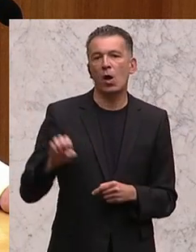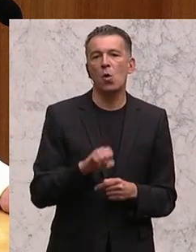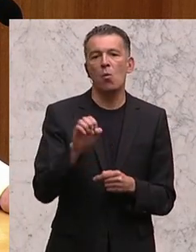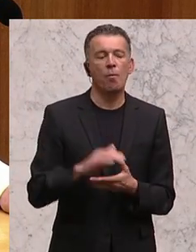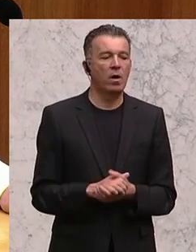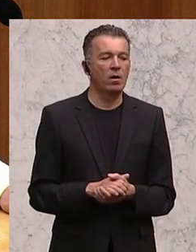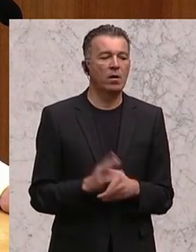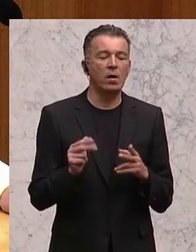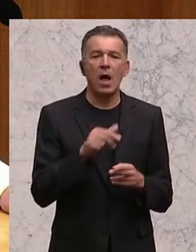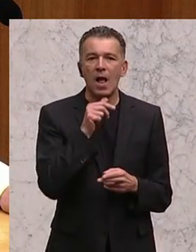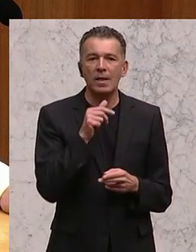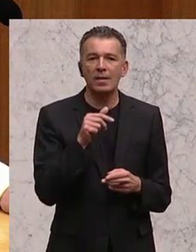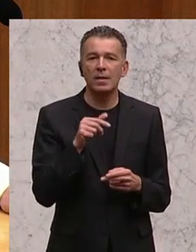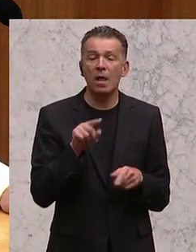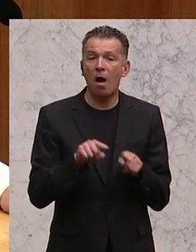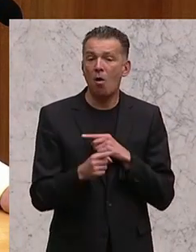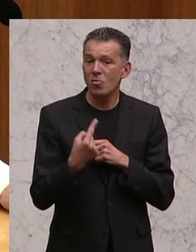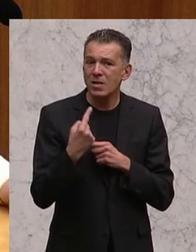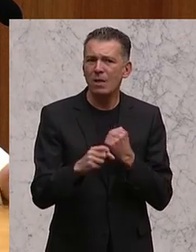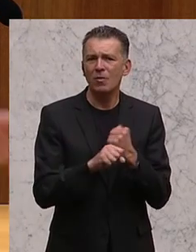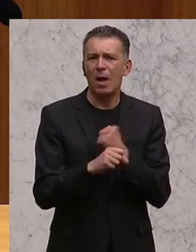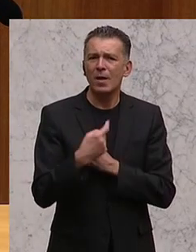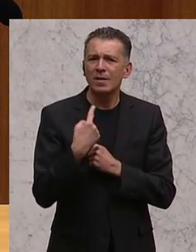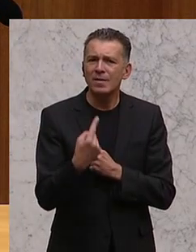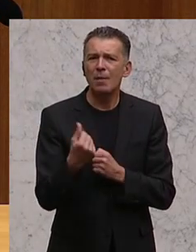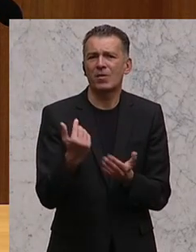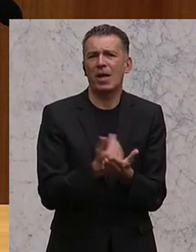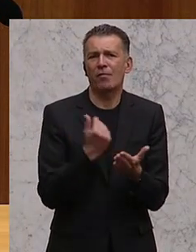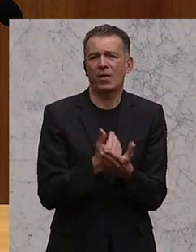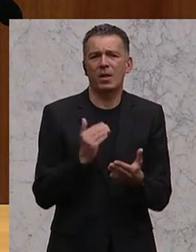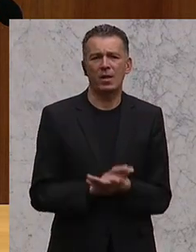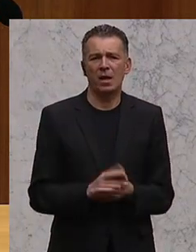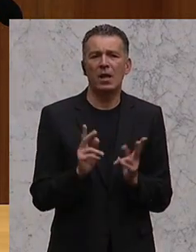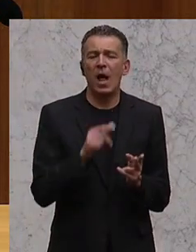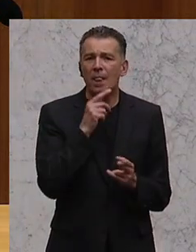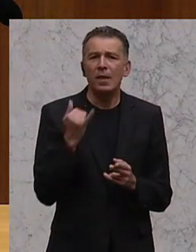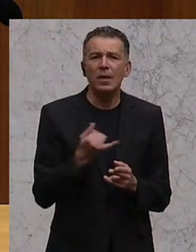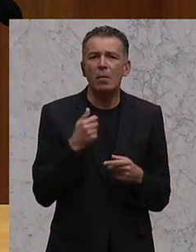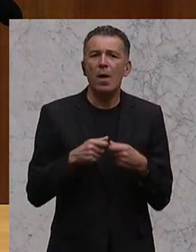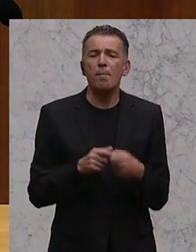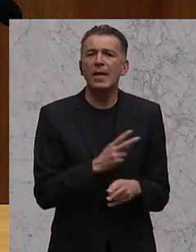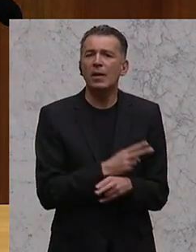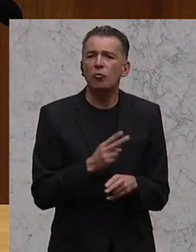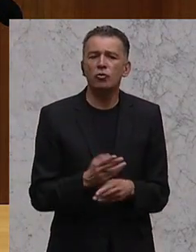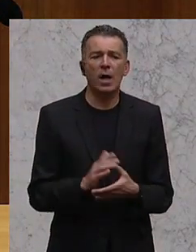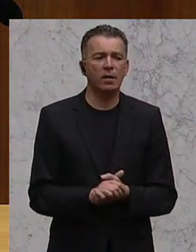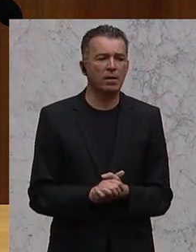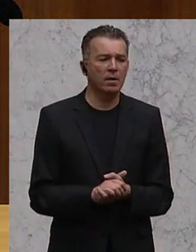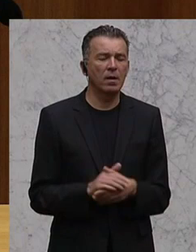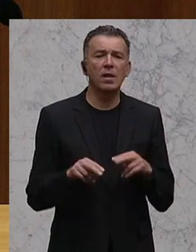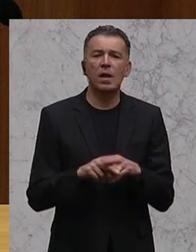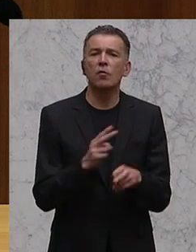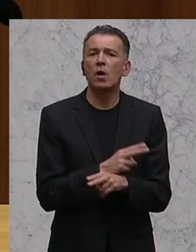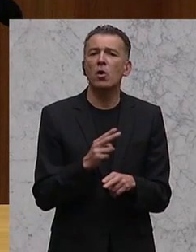Die können nicht ewig, die müssen einmal selbsterhaltungsfähig werden. Die können sich nicht ewig von den Mitgliedstaaten, von den